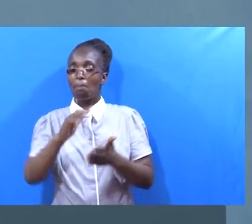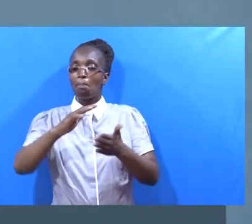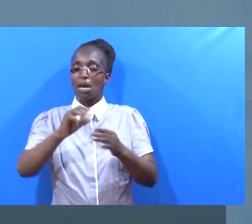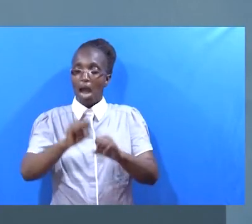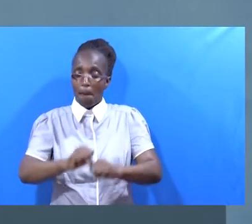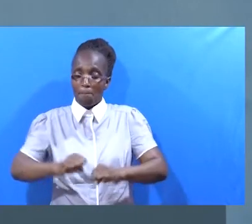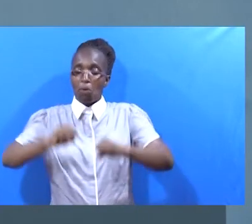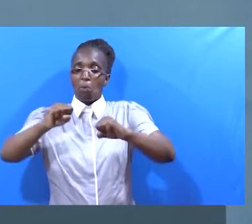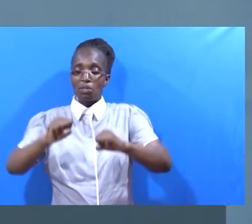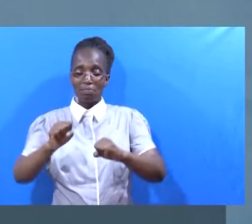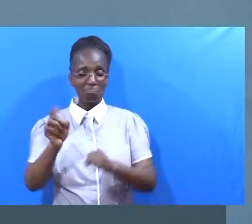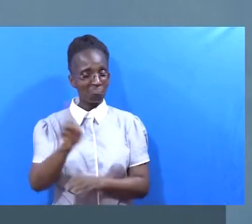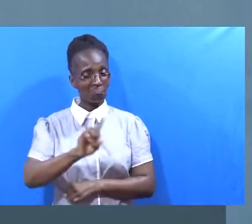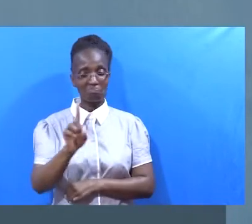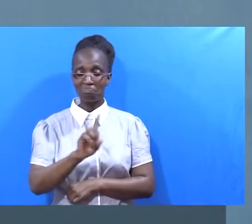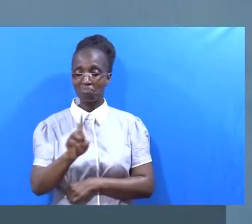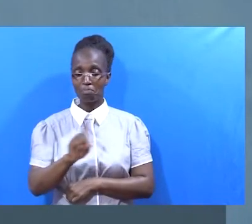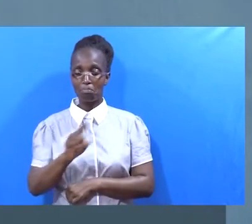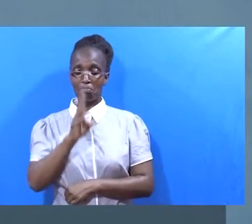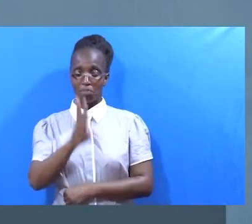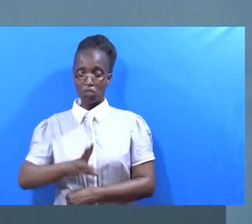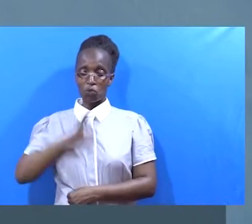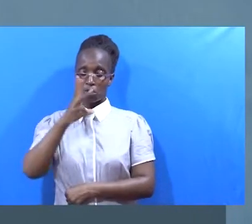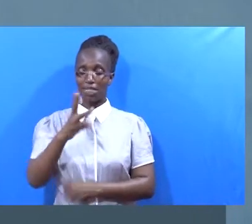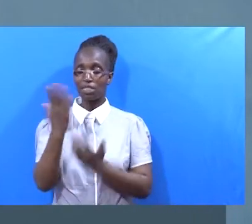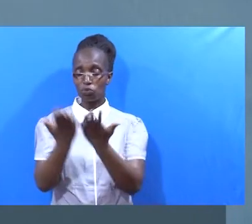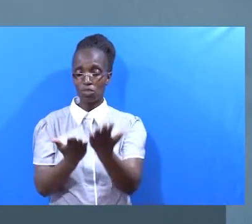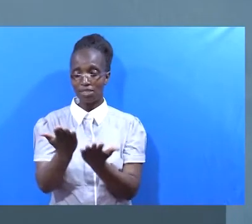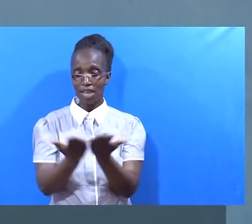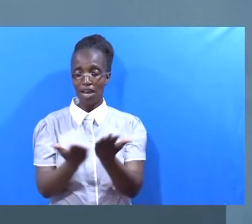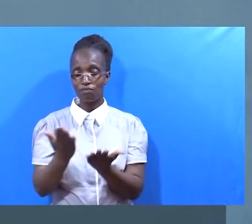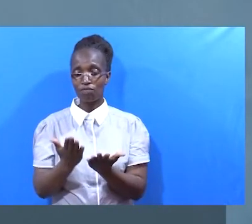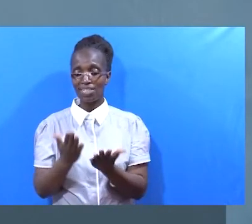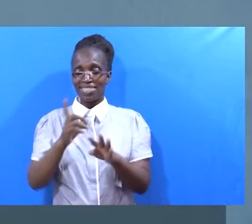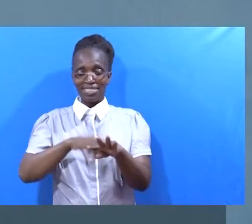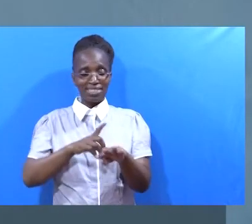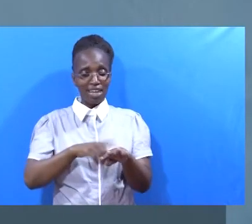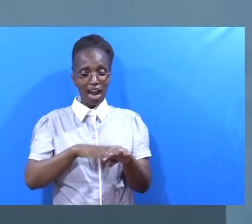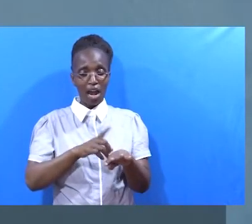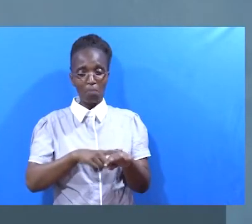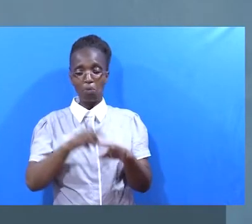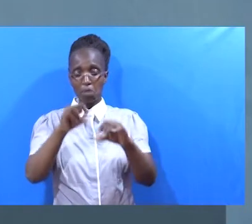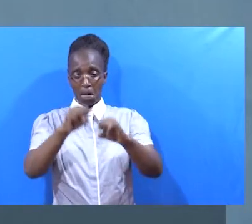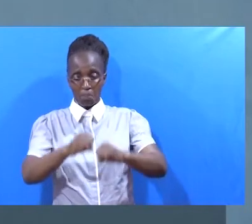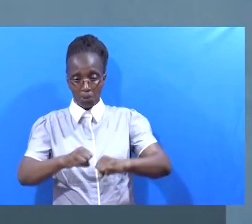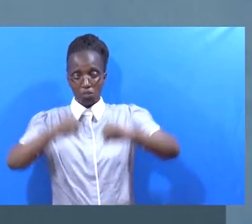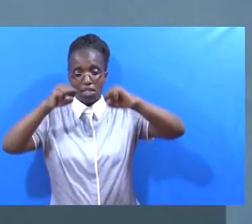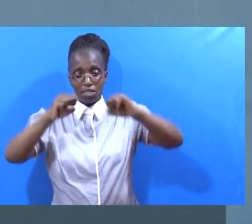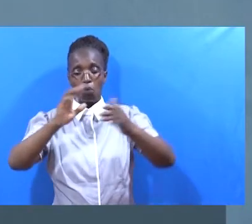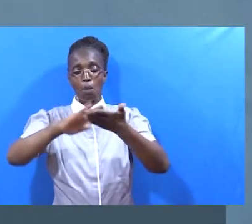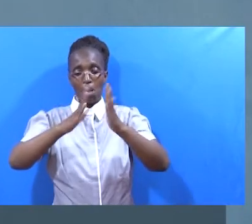Bali nikuwa mkubwa Bwana asifiwe Eti tunapo tumika Tunakuwa wakubwa